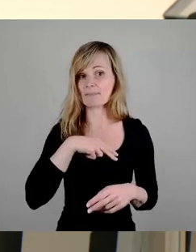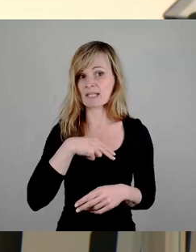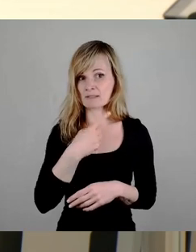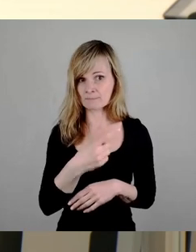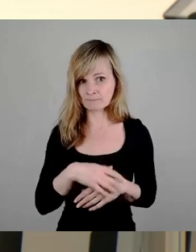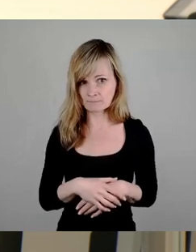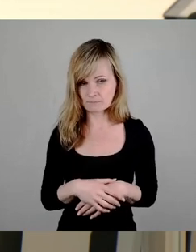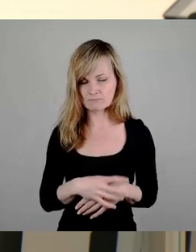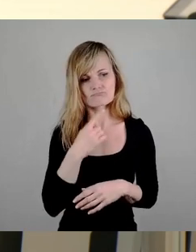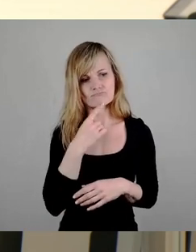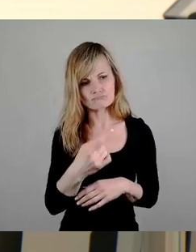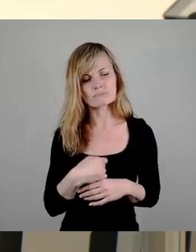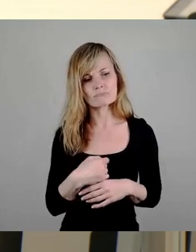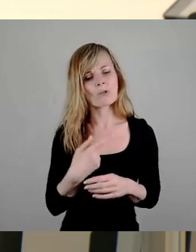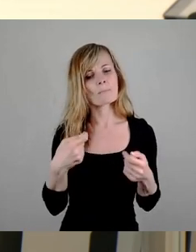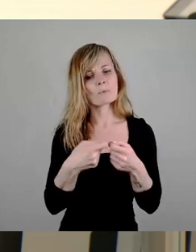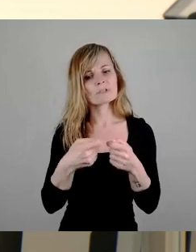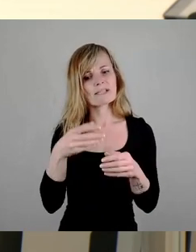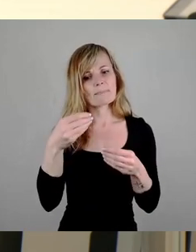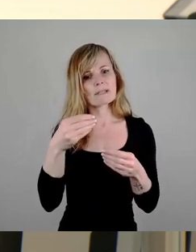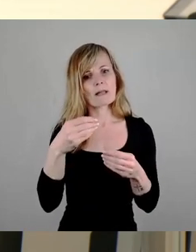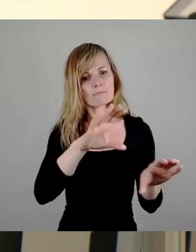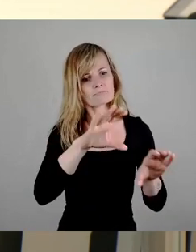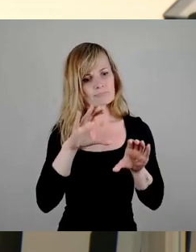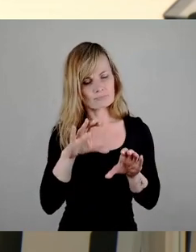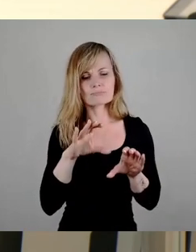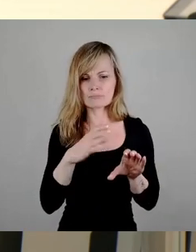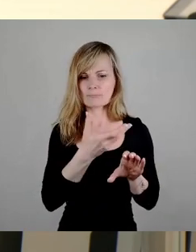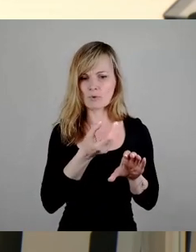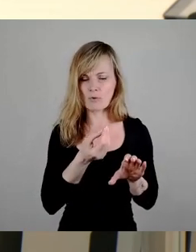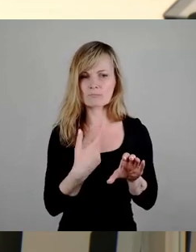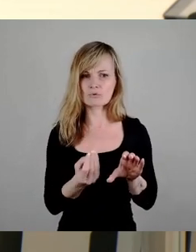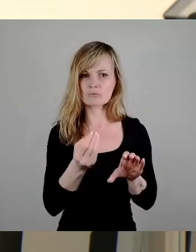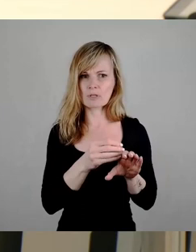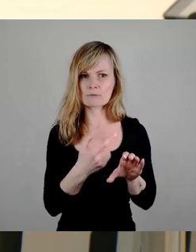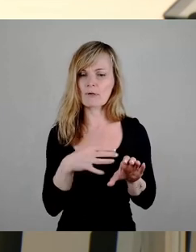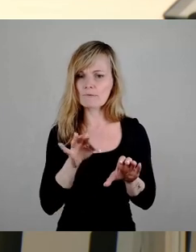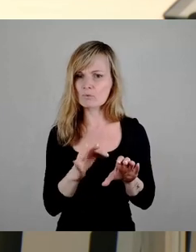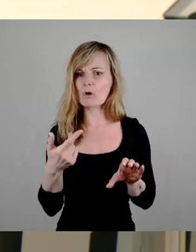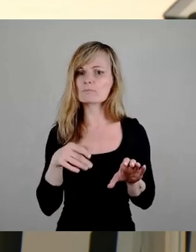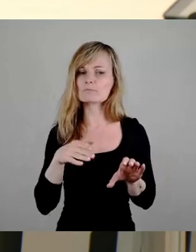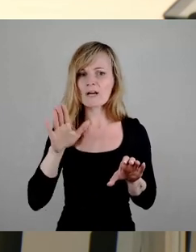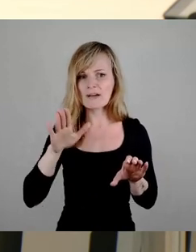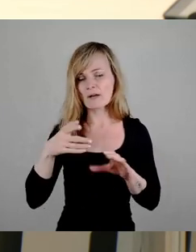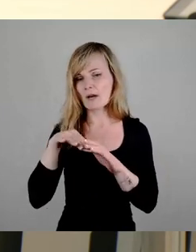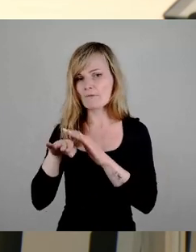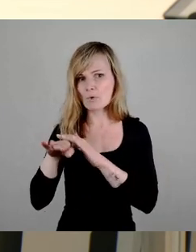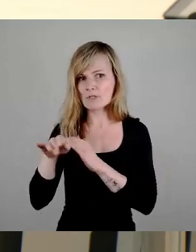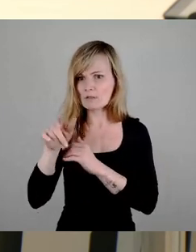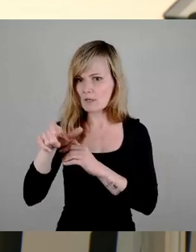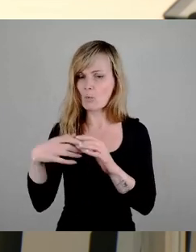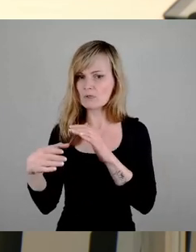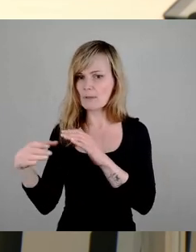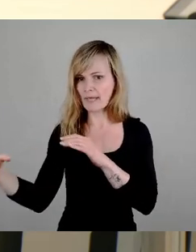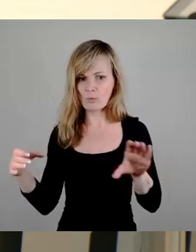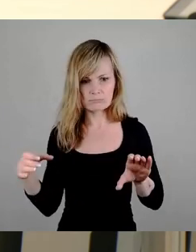Bundesmittel zur Unterstützung bei der Unterbringung und Betreuung der Geflüchteten gibt, die eben nicht an die Kommunen weiterzureichen, sondern die auf